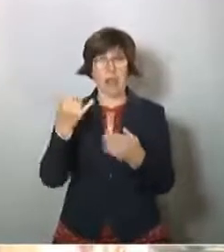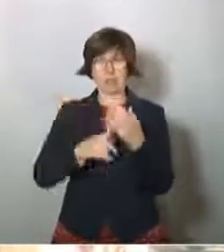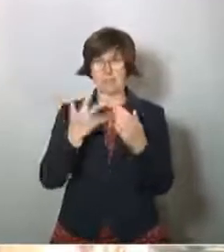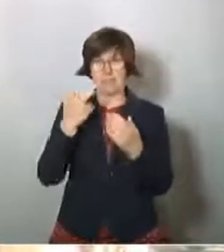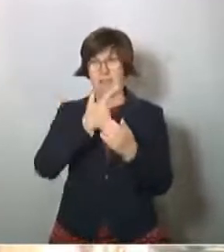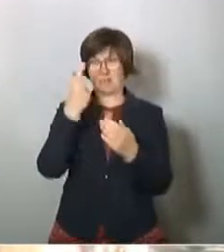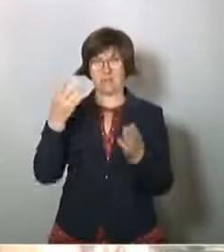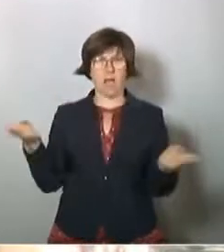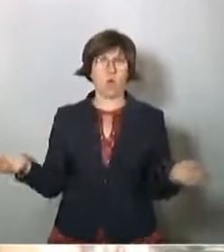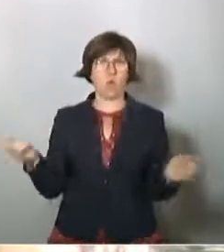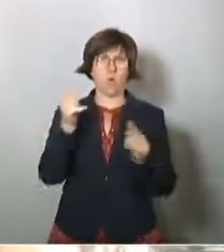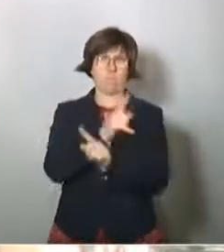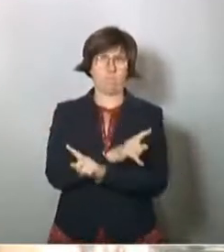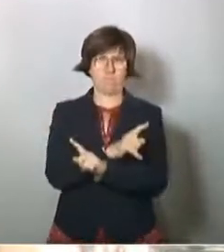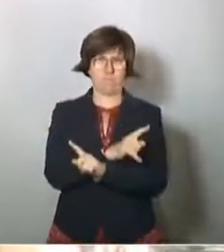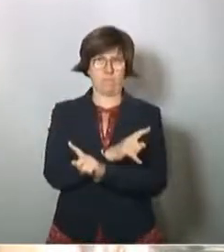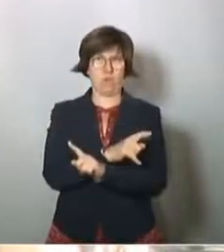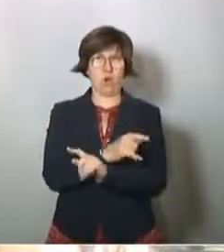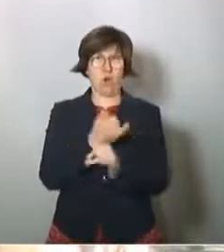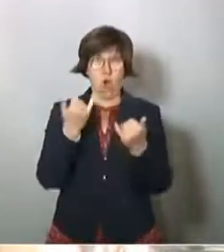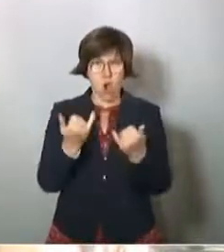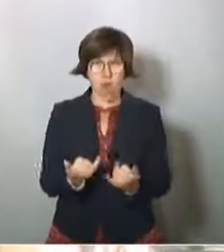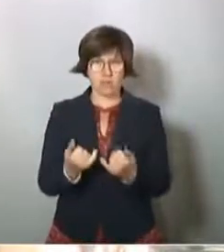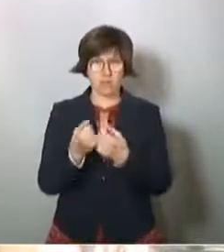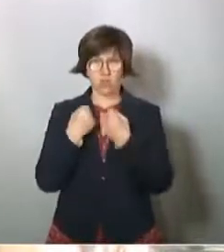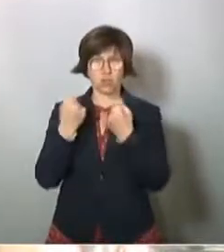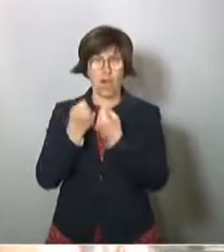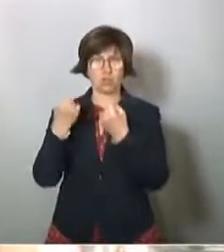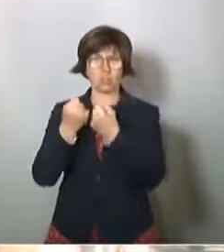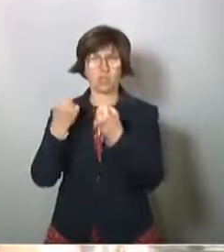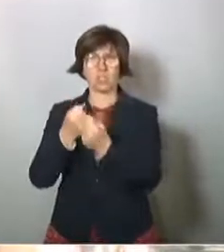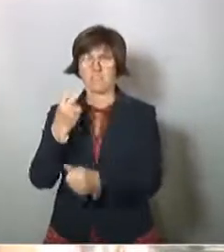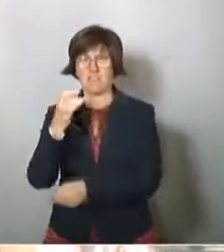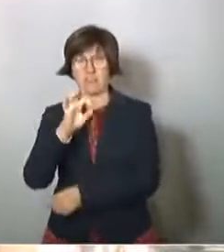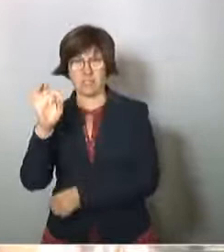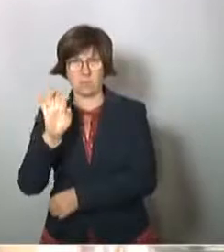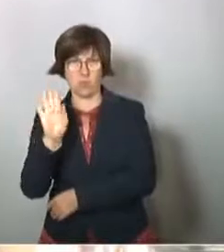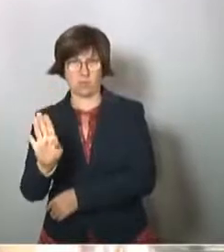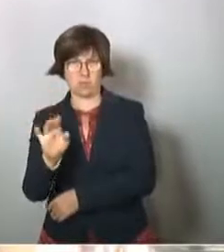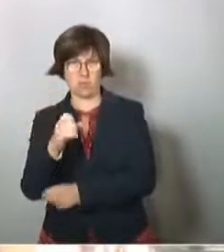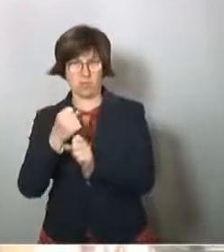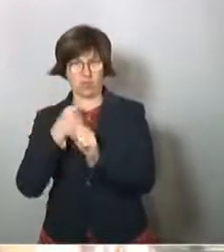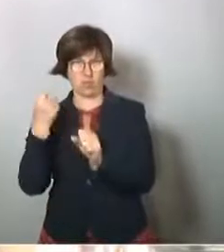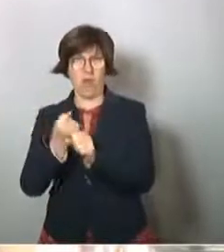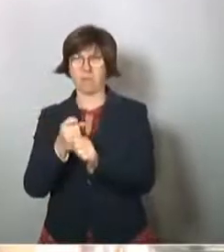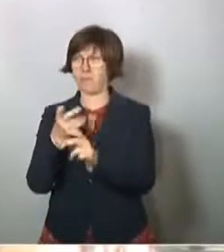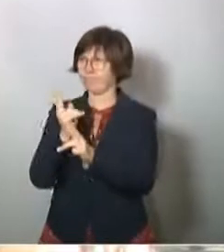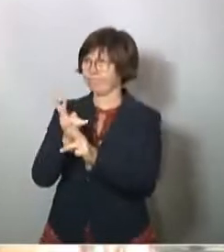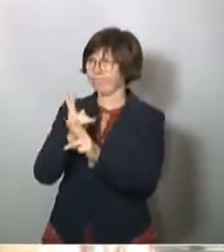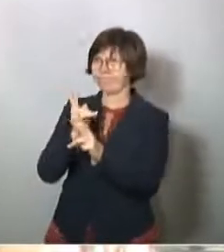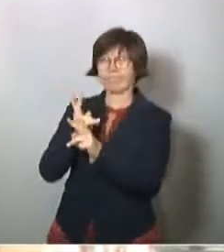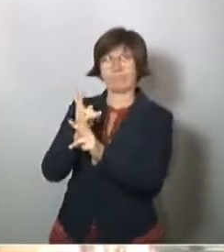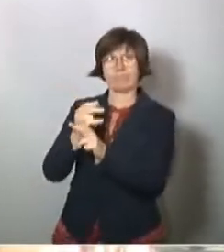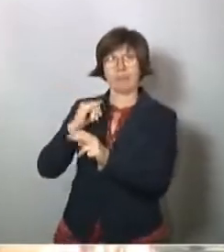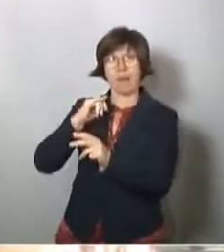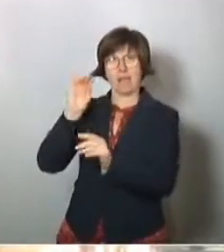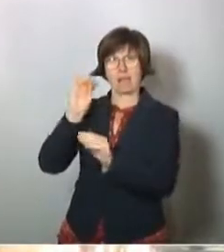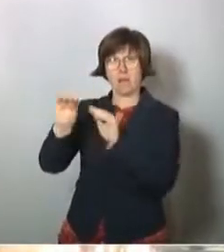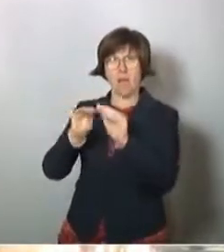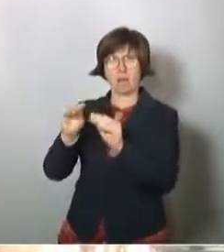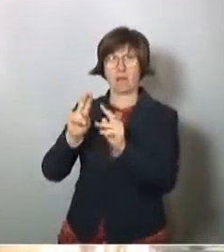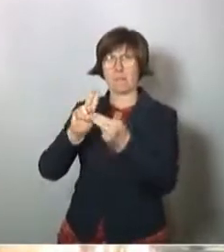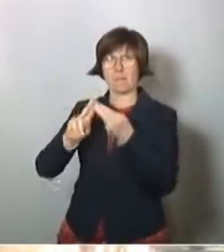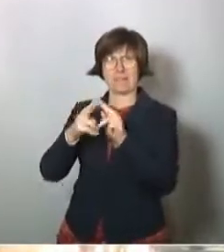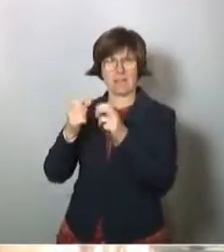30 Jahren umgedreht hat und dass heute nur noch die Finanzierung zu 20% von regulären Beiträgen der